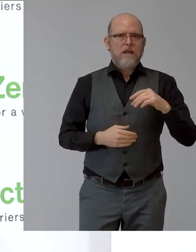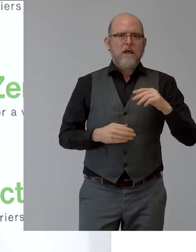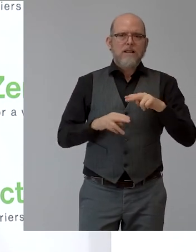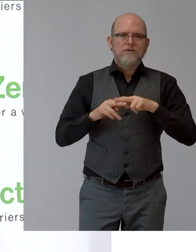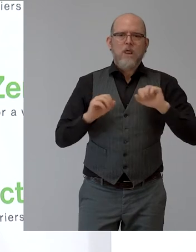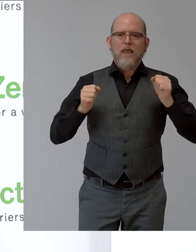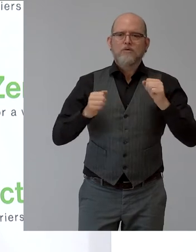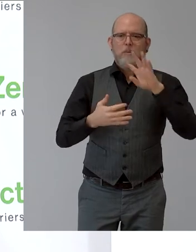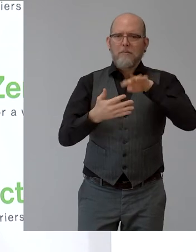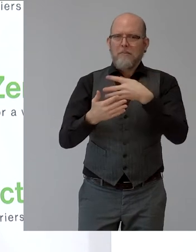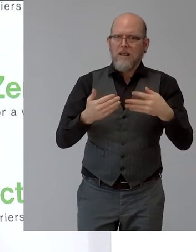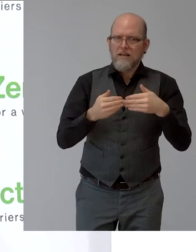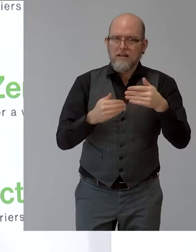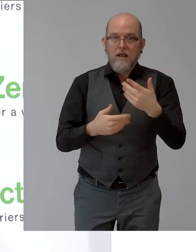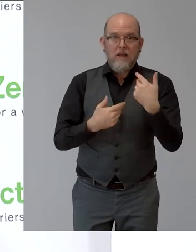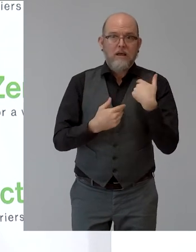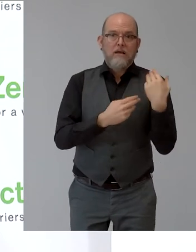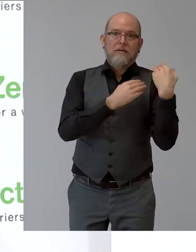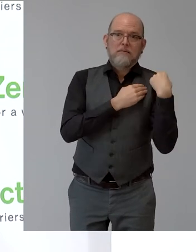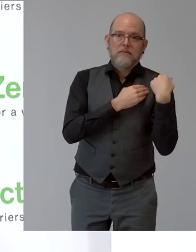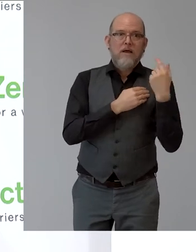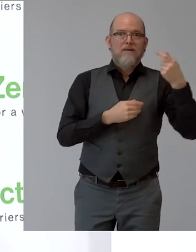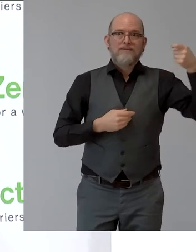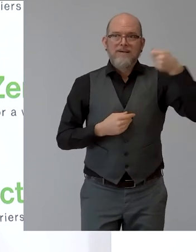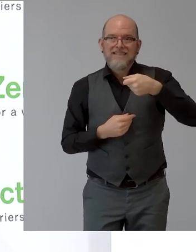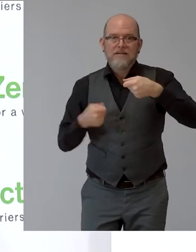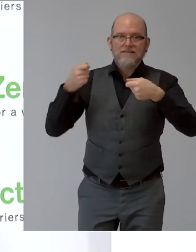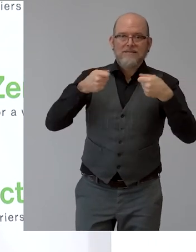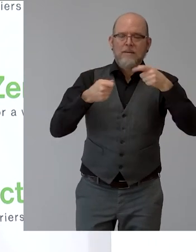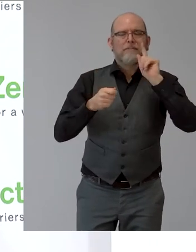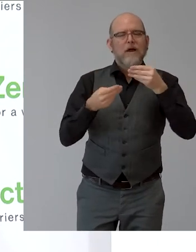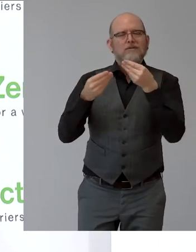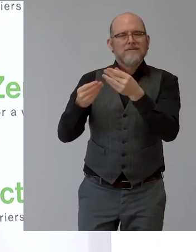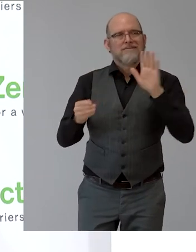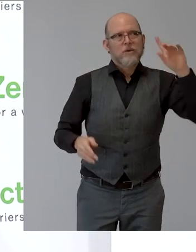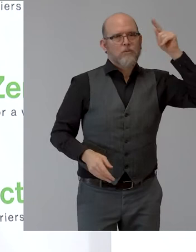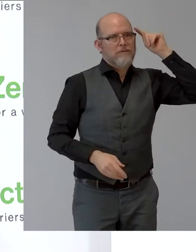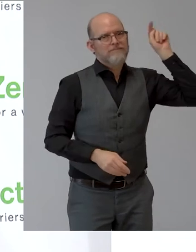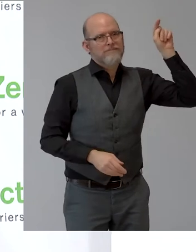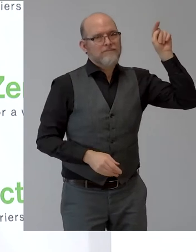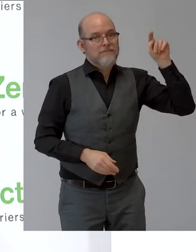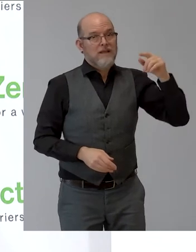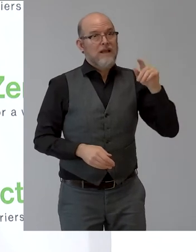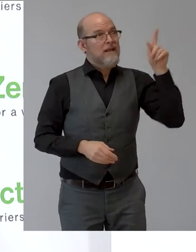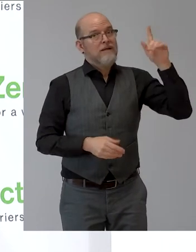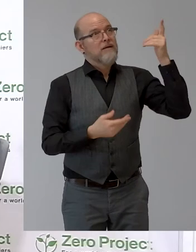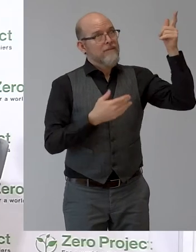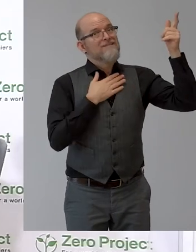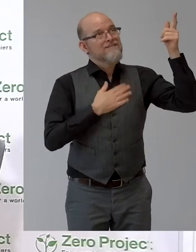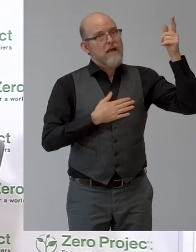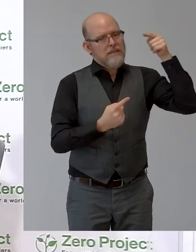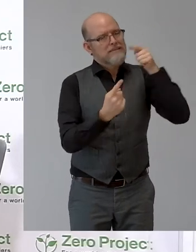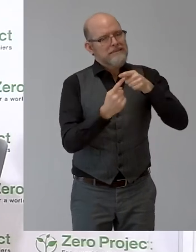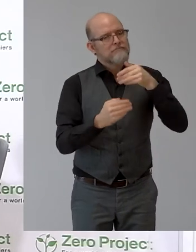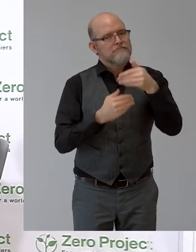Aber da ist sehr großes Bemühen und sehr großes Interesse des Bundesministers, hier eine Lösung herbeizuführen. Ja, das Stichwort, das die Frau